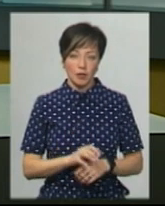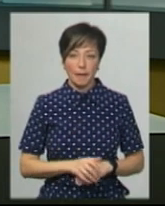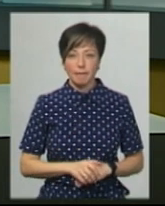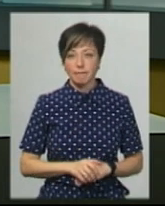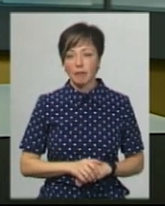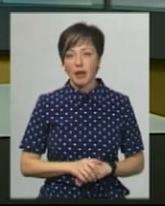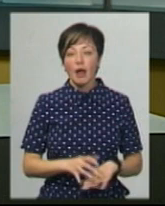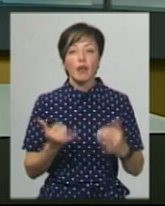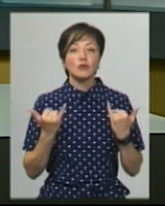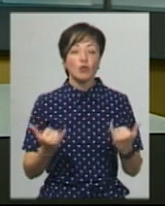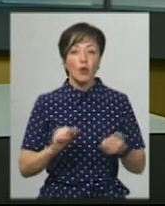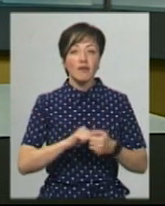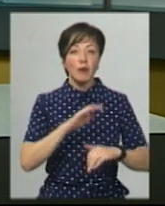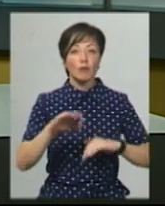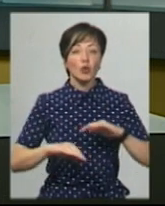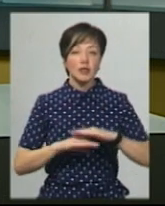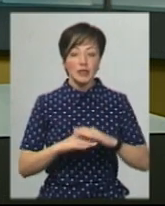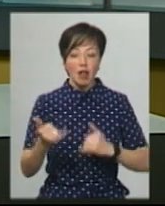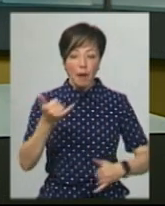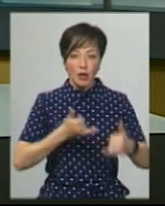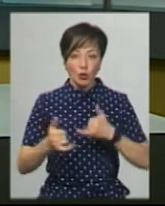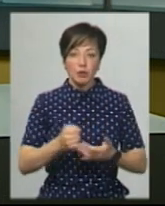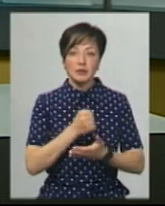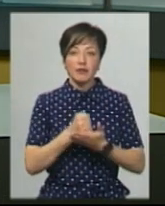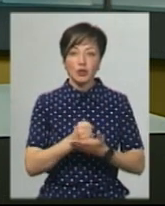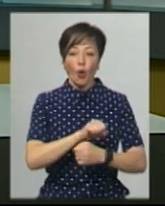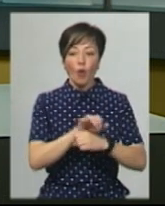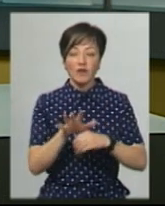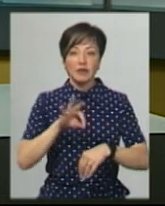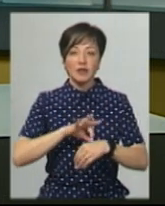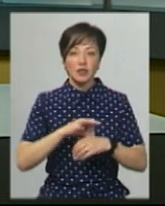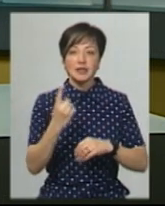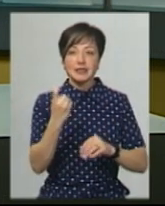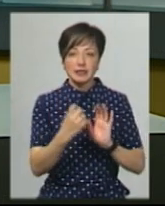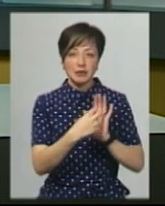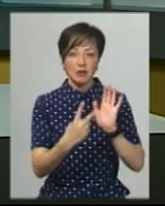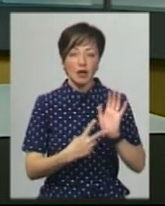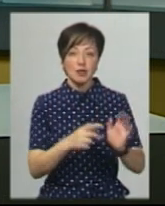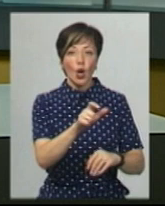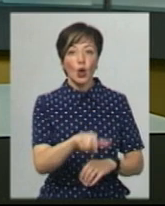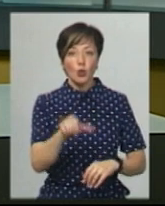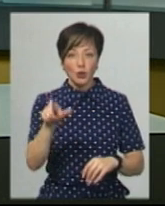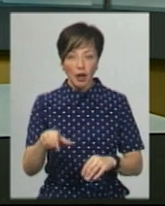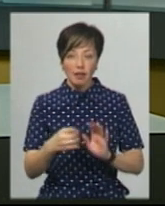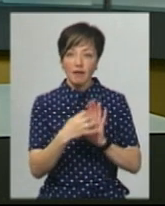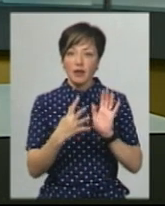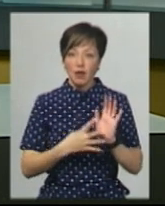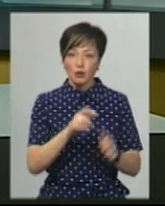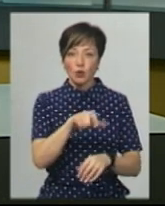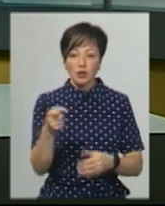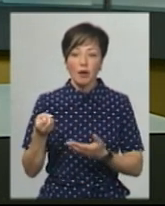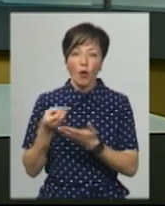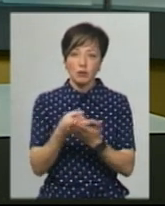На сьогодні у Кам'янці-Подільському лабораторно підтверджено COVID-19 у 117 людей. З них 19 осіб